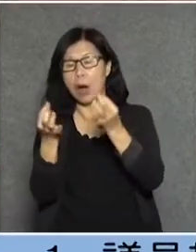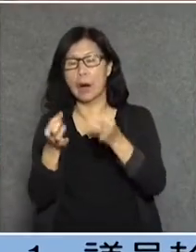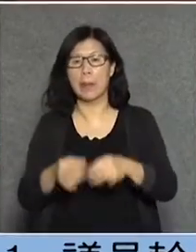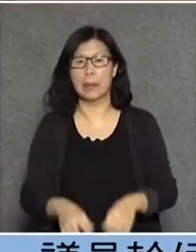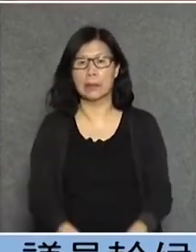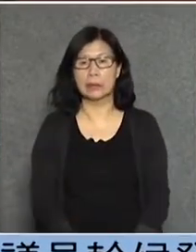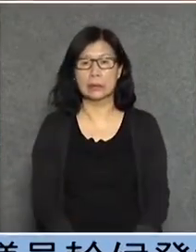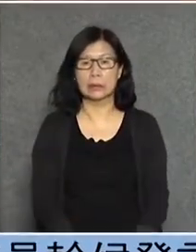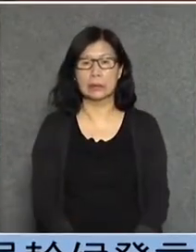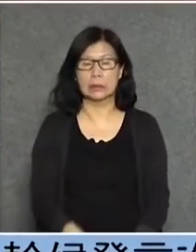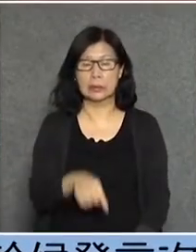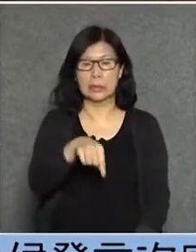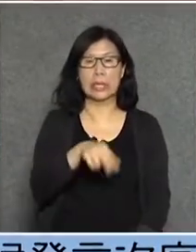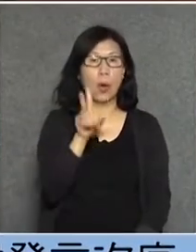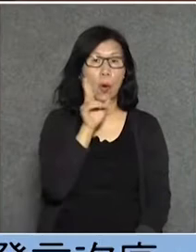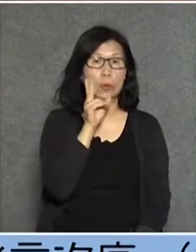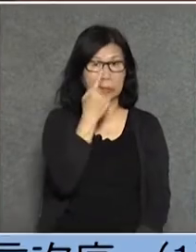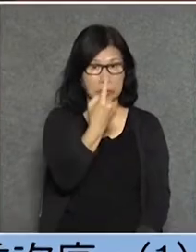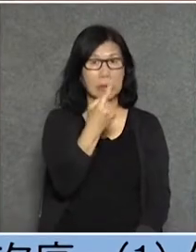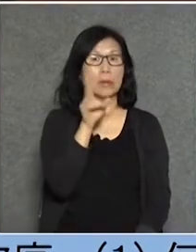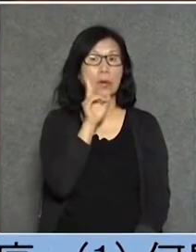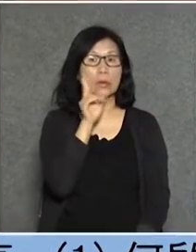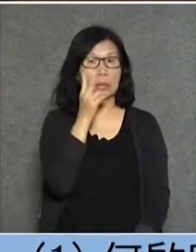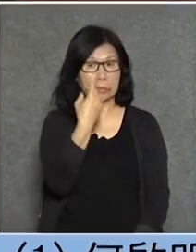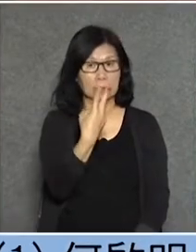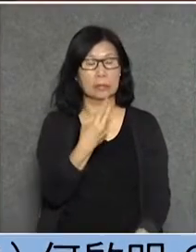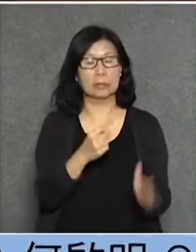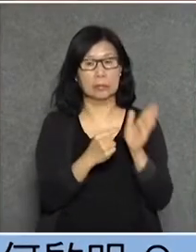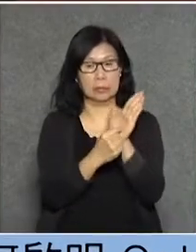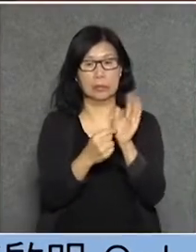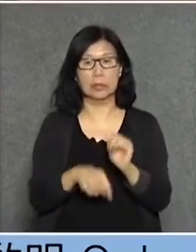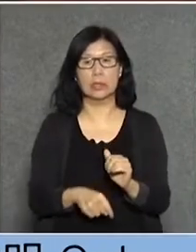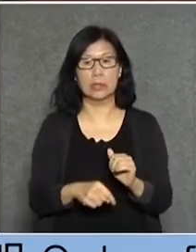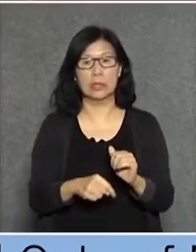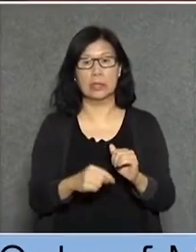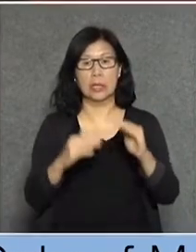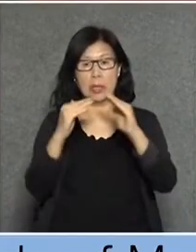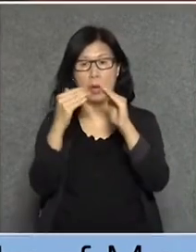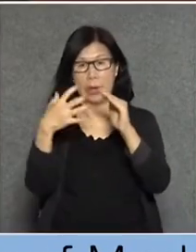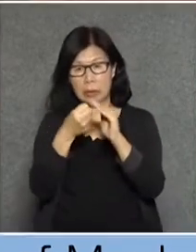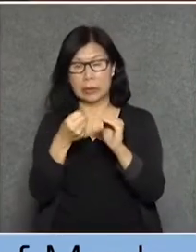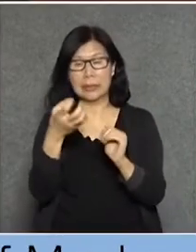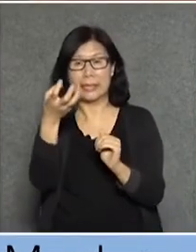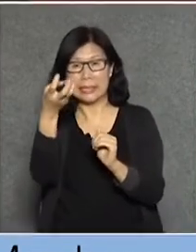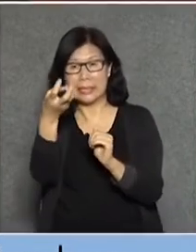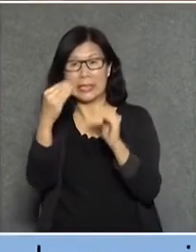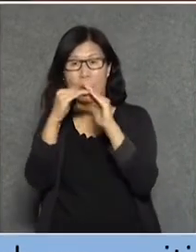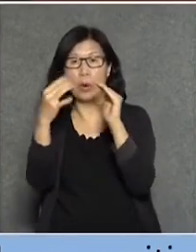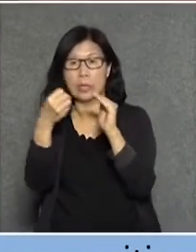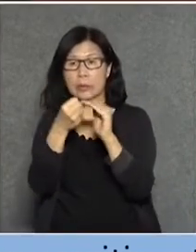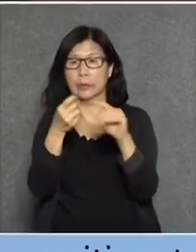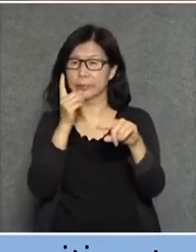這只是一個例子其中一個例子就是業主分很多種,小業主是最慘的